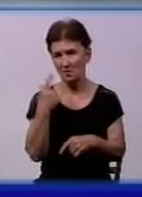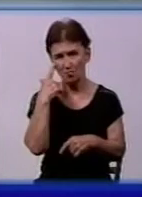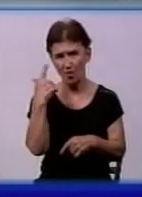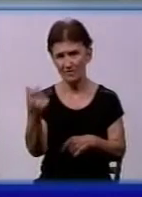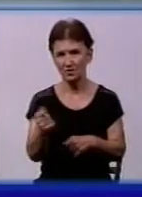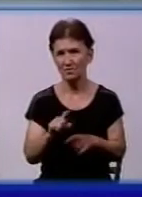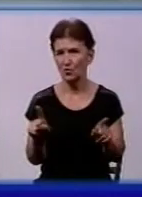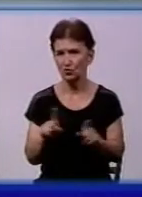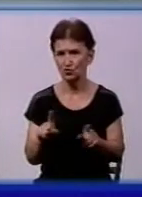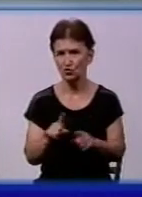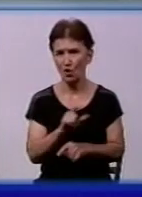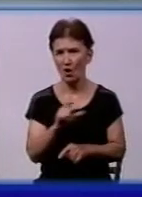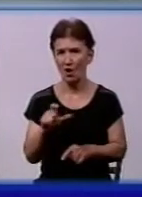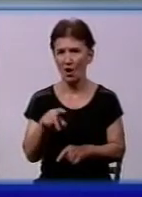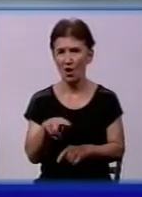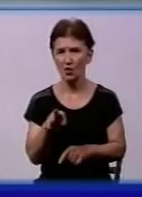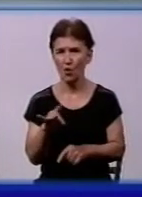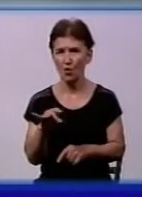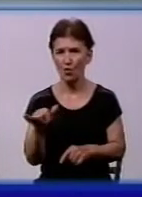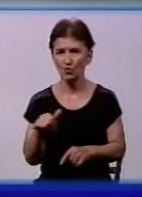хлору для роботи підприємства достатньо. Дякую!